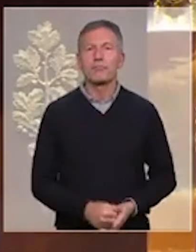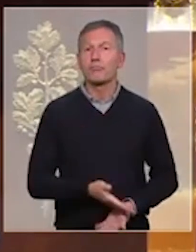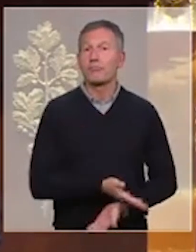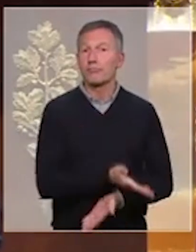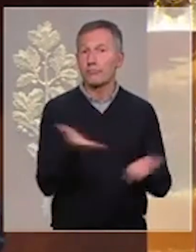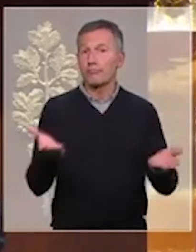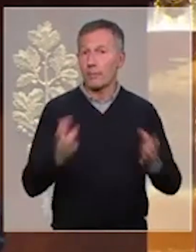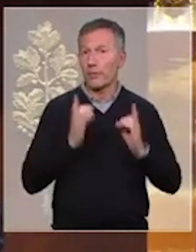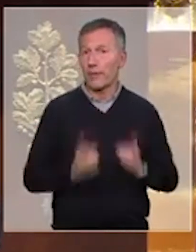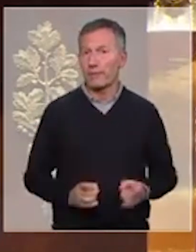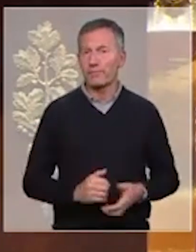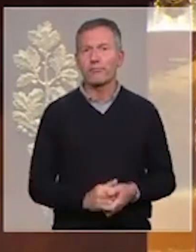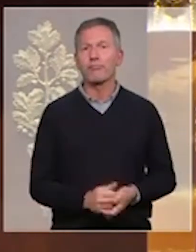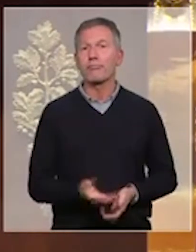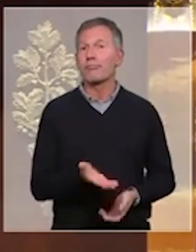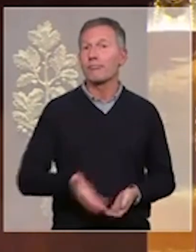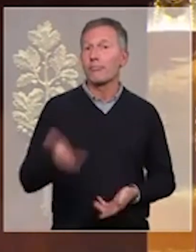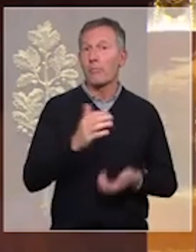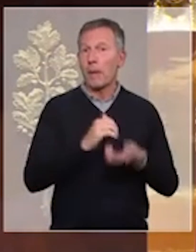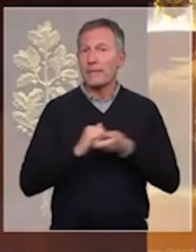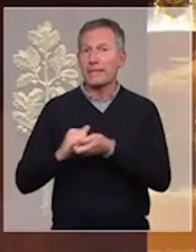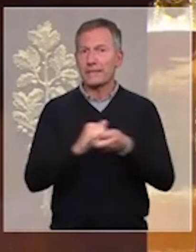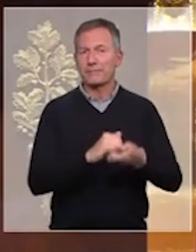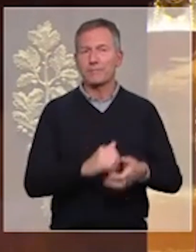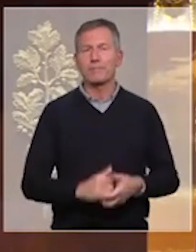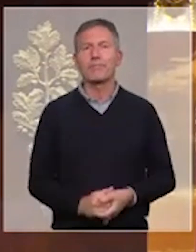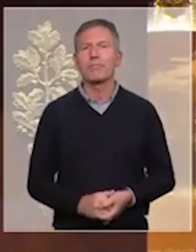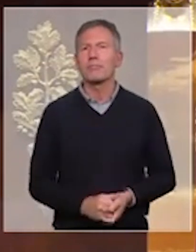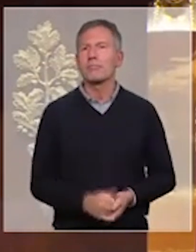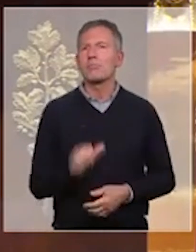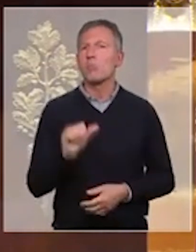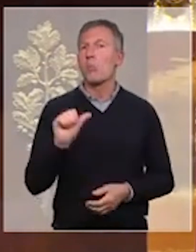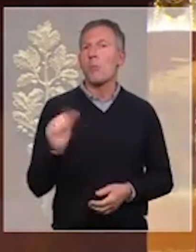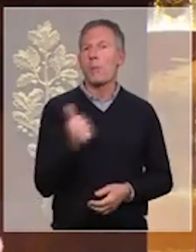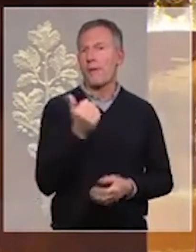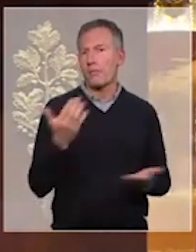mesdames et messieurs les députés, chers amis, tout d'abord,